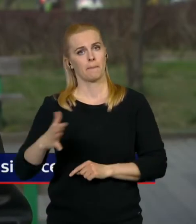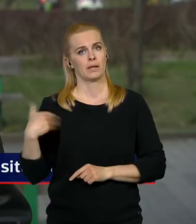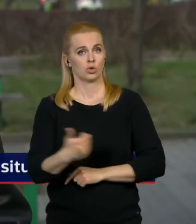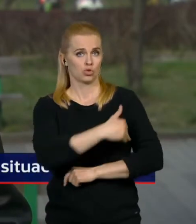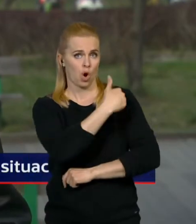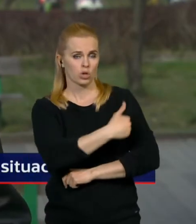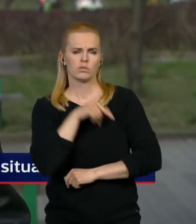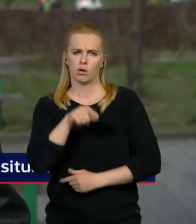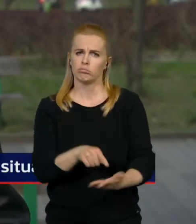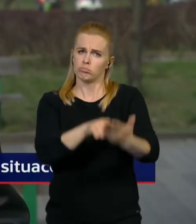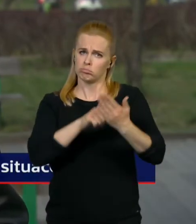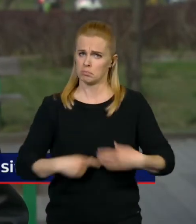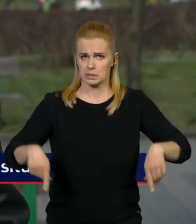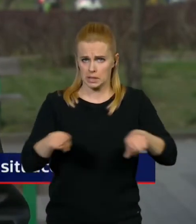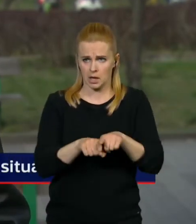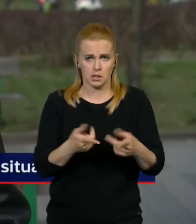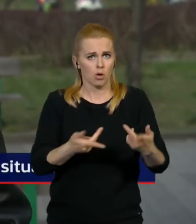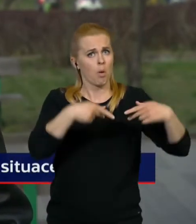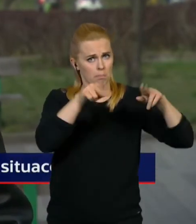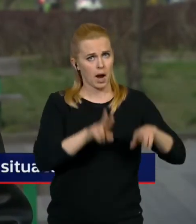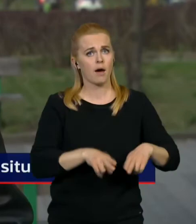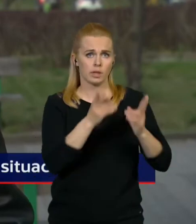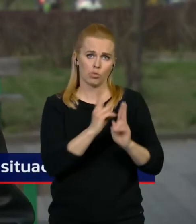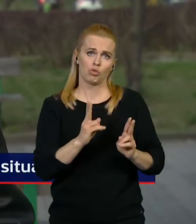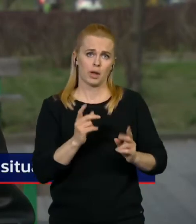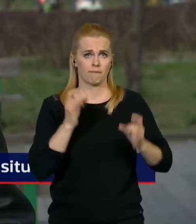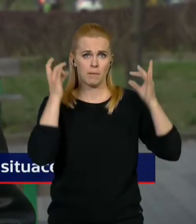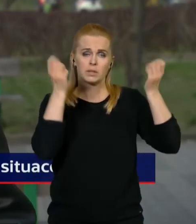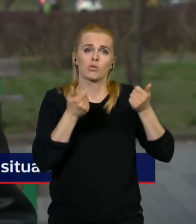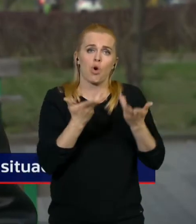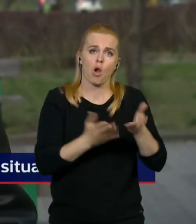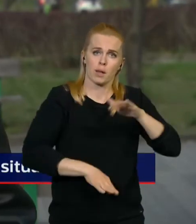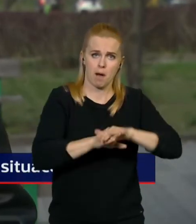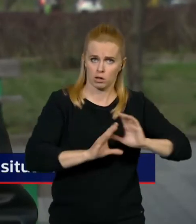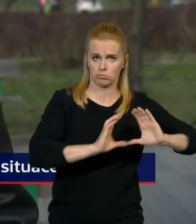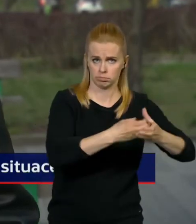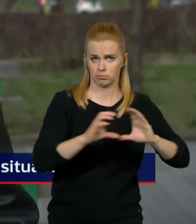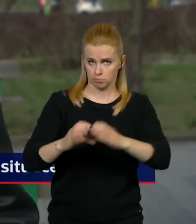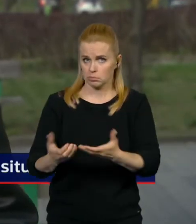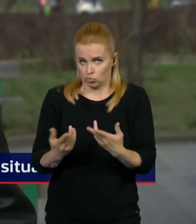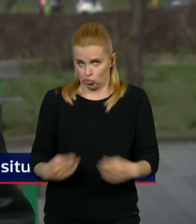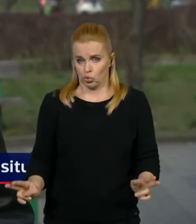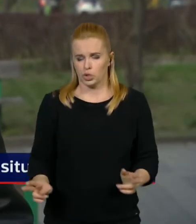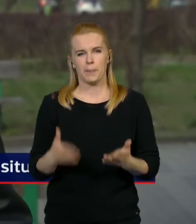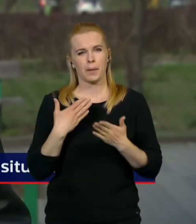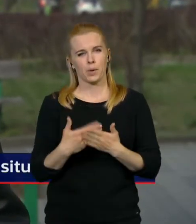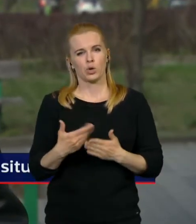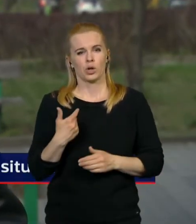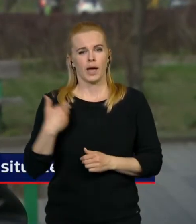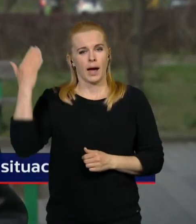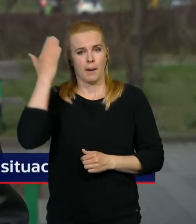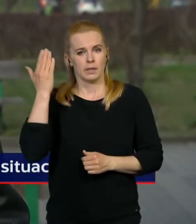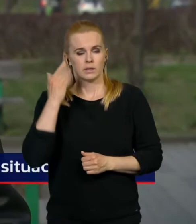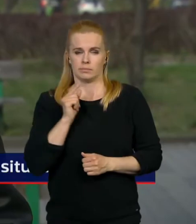stejné, že právně to možné je. Takže my budeme se snažit, aby tahle ta věc, která opravdu je vlastně silnější, než všechno ostatní